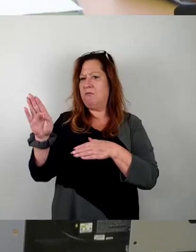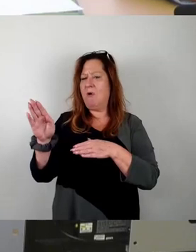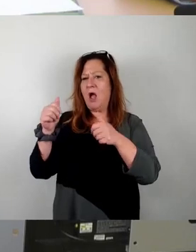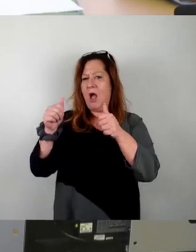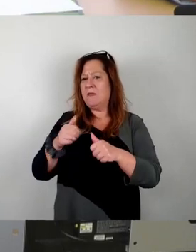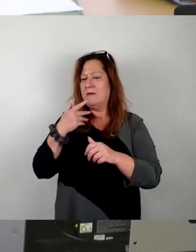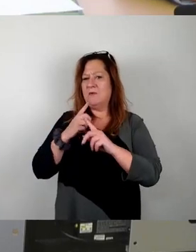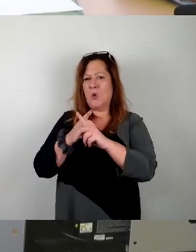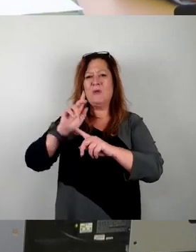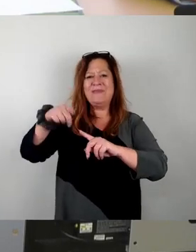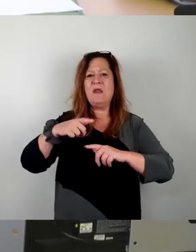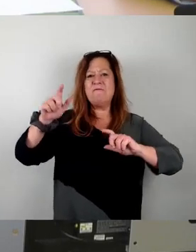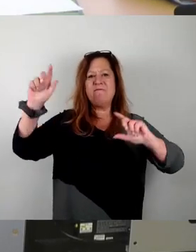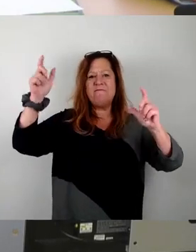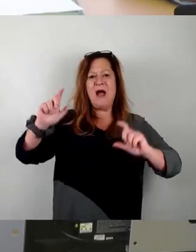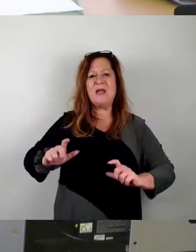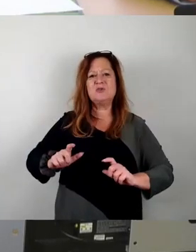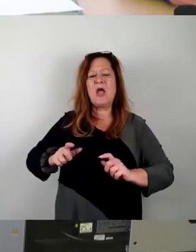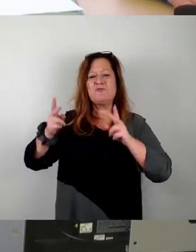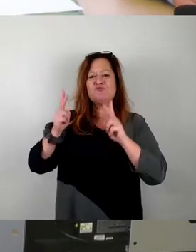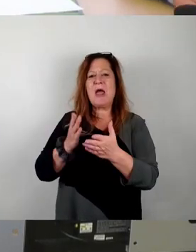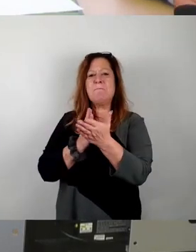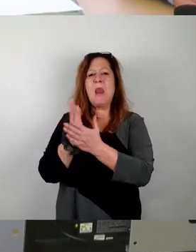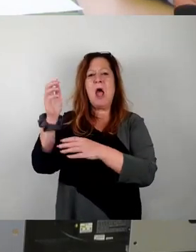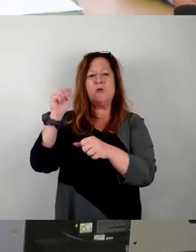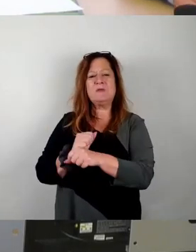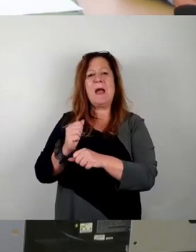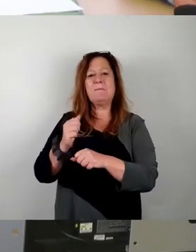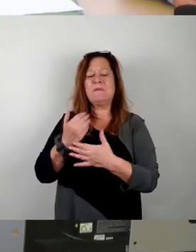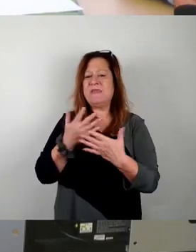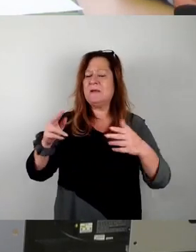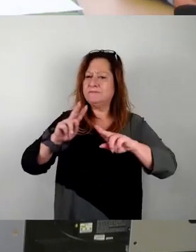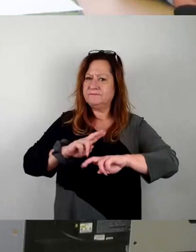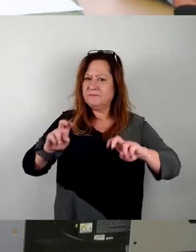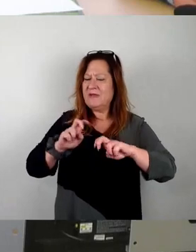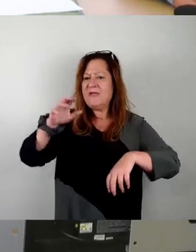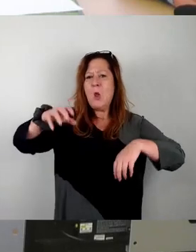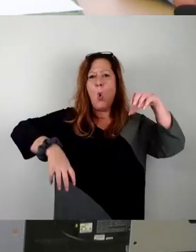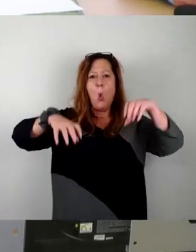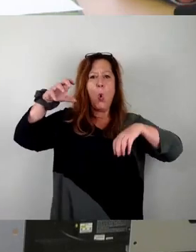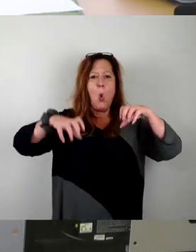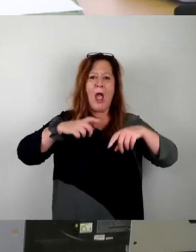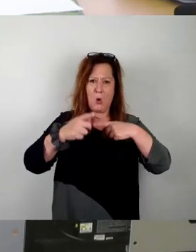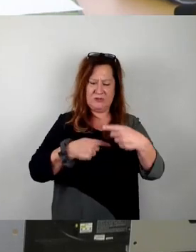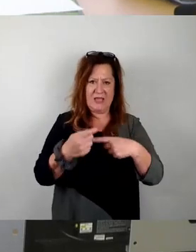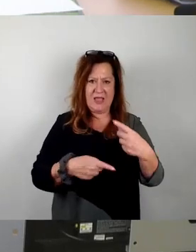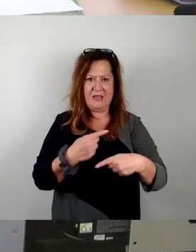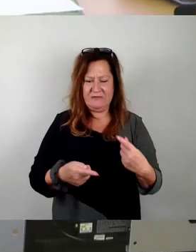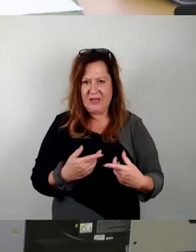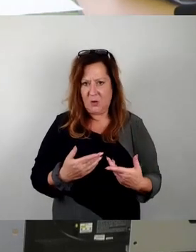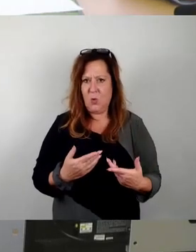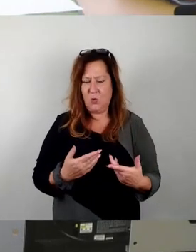Veranstaltung des Stadtplanungsamtes, womit einmal wesentlich forschere Töne über die Hochhausentwicklung in Dresden angestoßen worden sind.